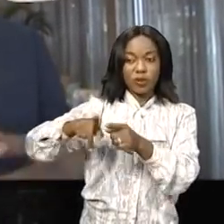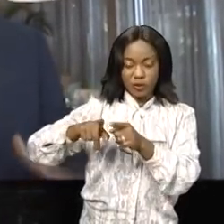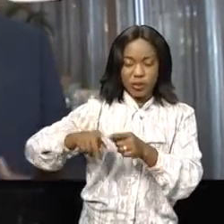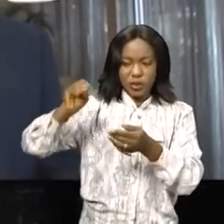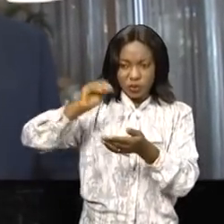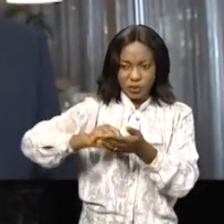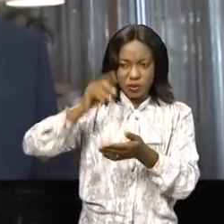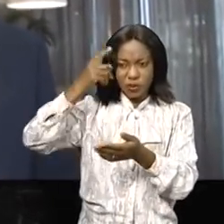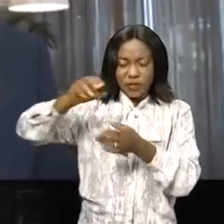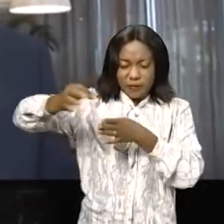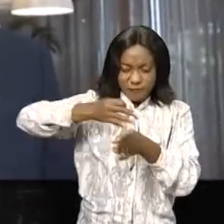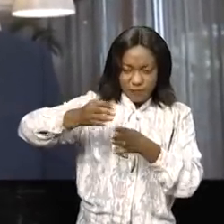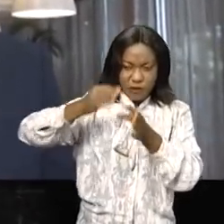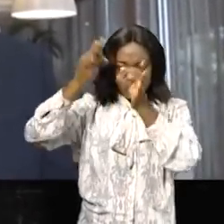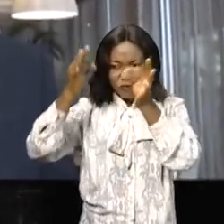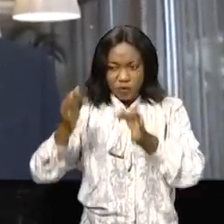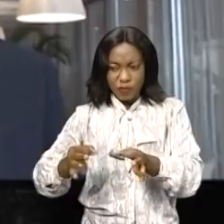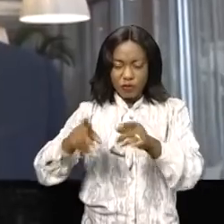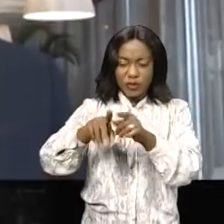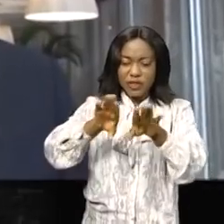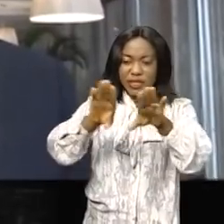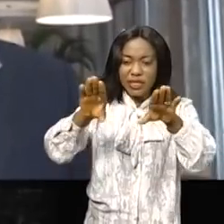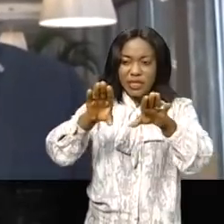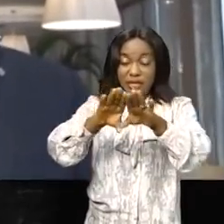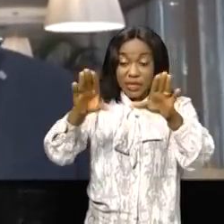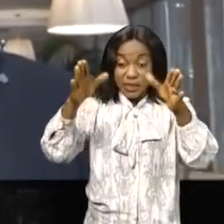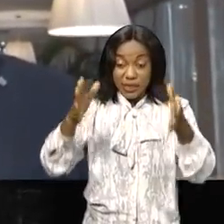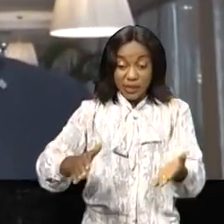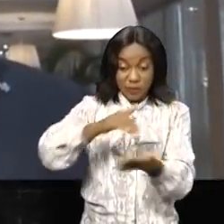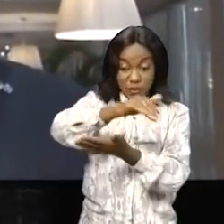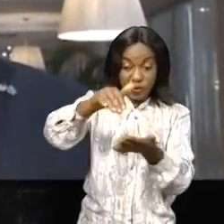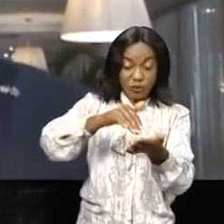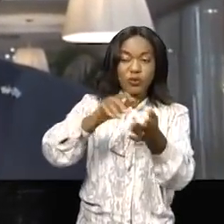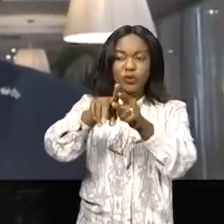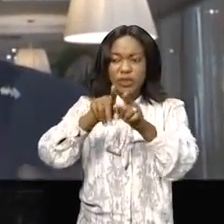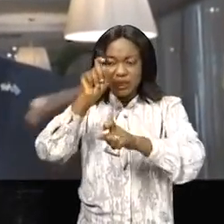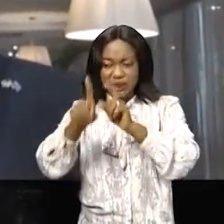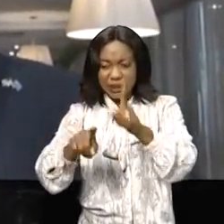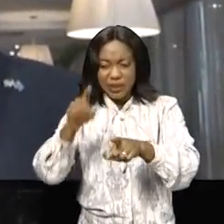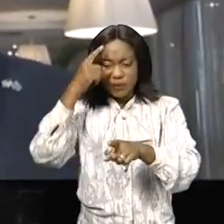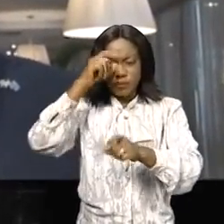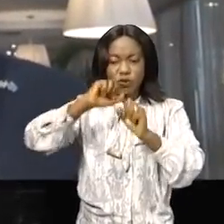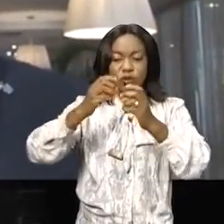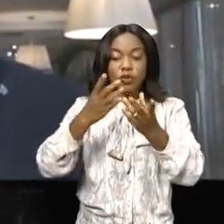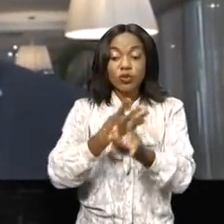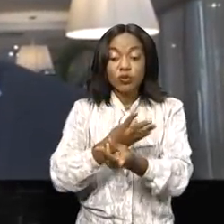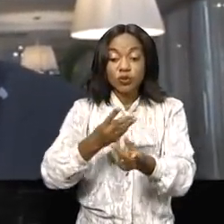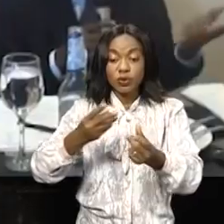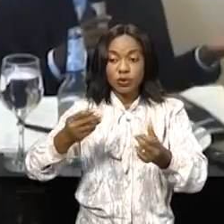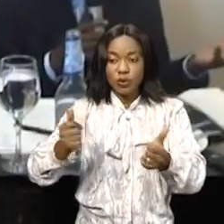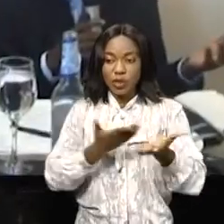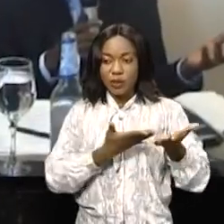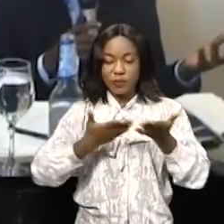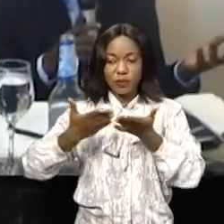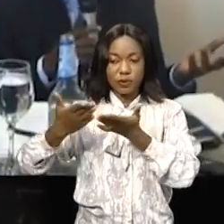une sorte de forum, une table ronde, où on va discuter maintenant des possibilités et des solutions à apporter.